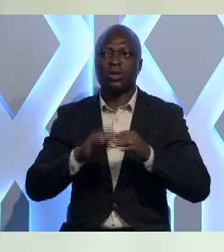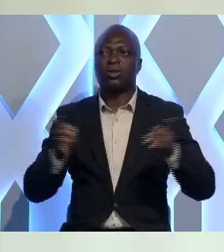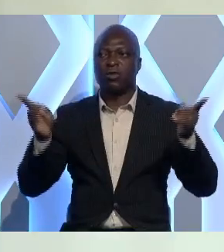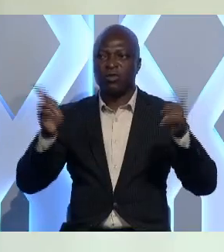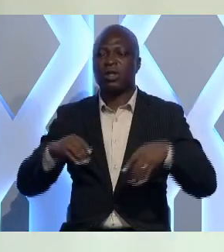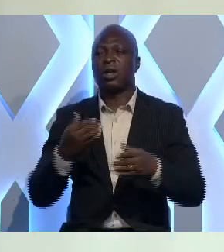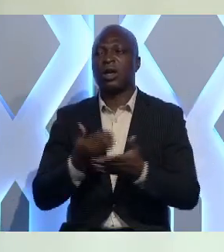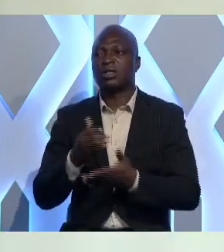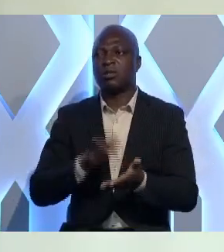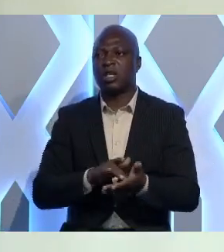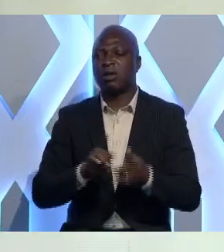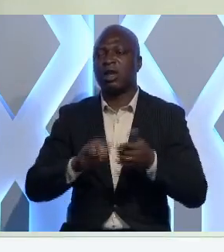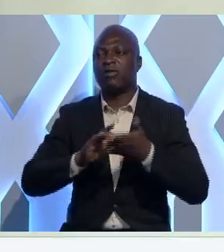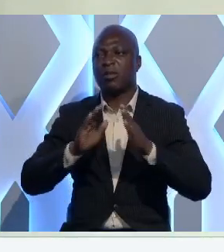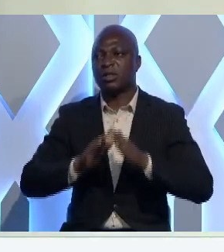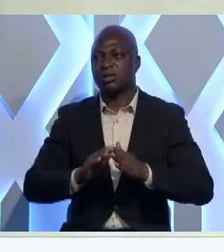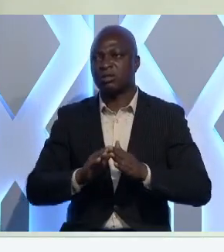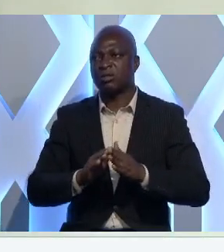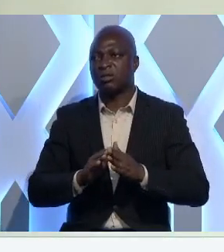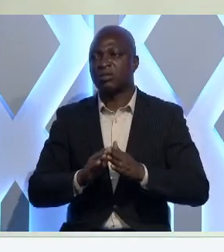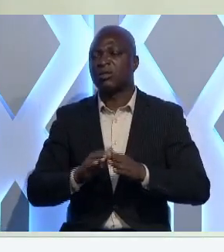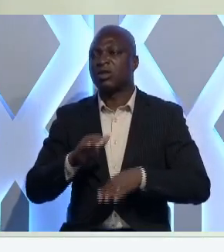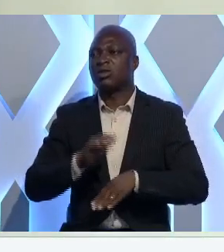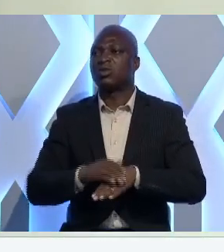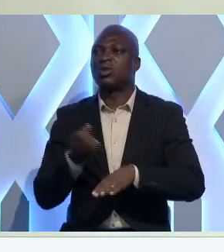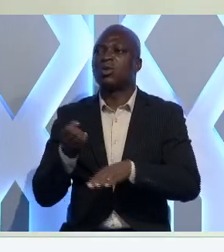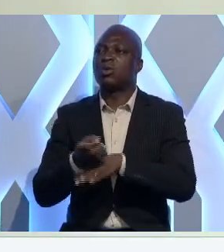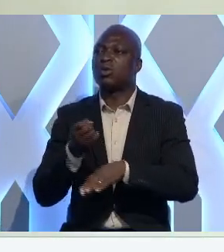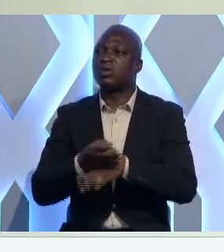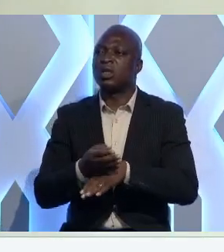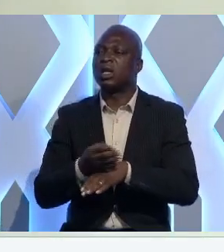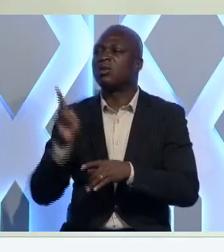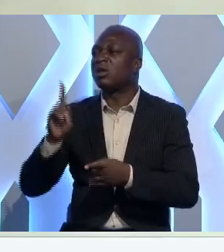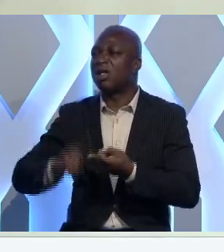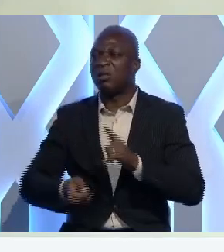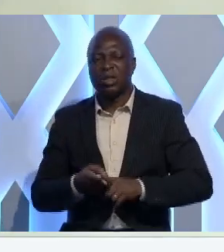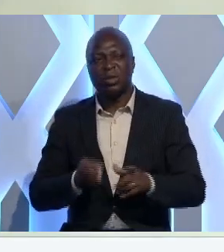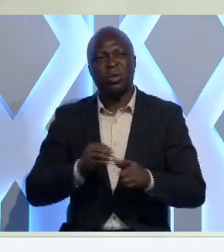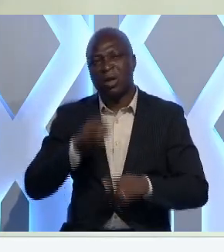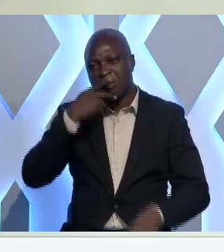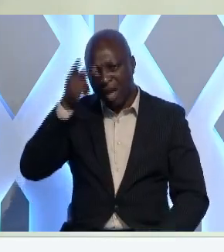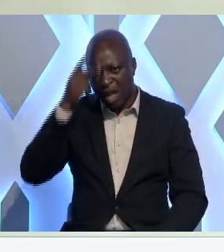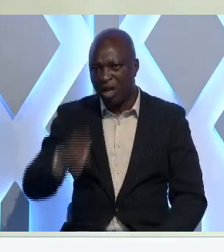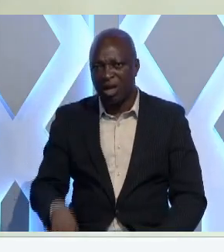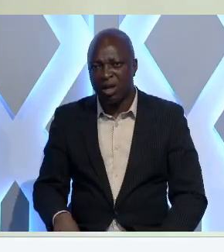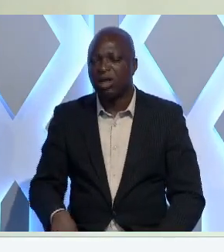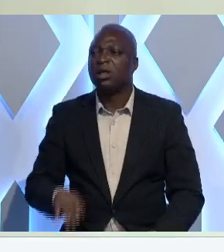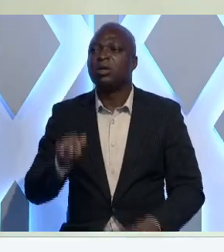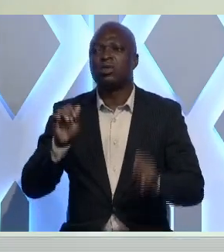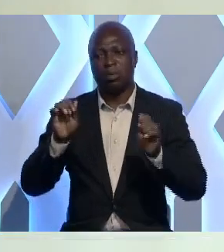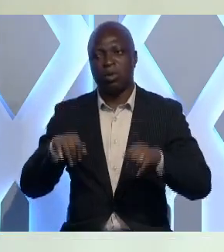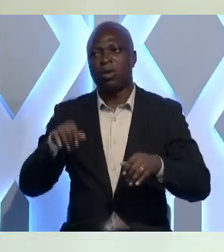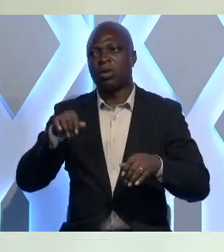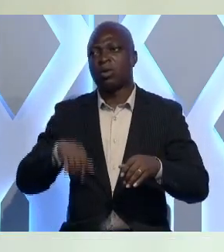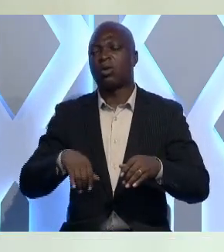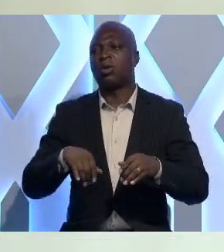chercher un médicament à la pharmacie sur conseil d'un ami ou d'un parent. Il se peut que